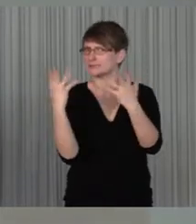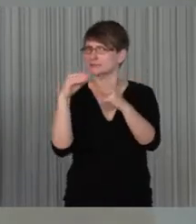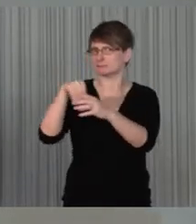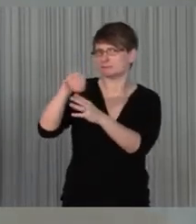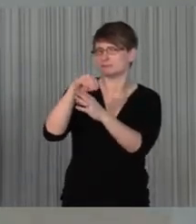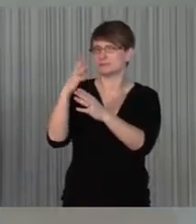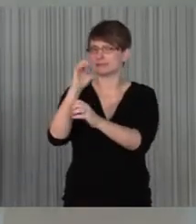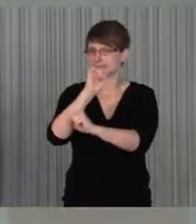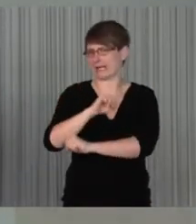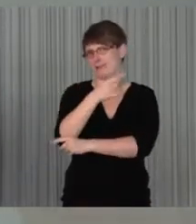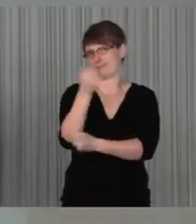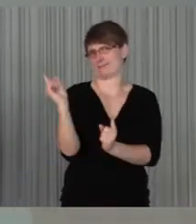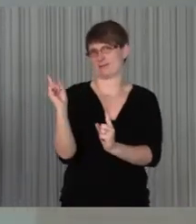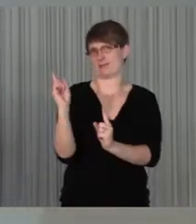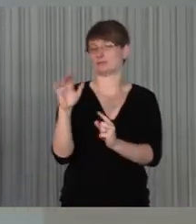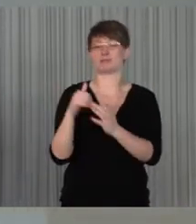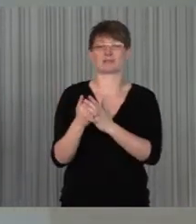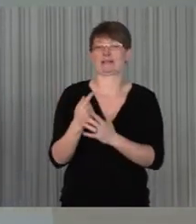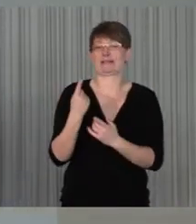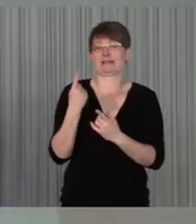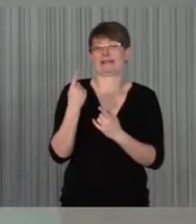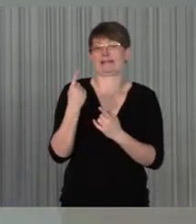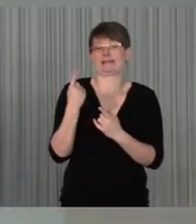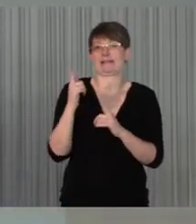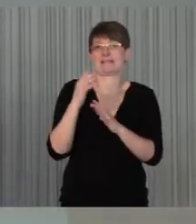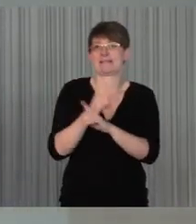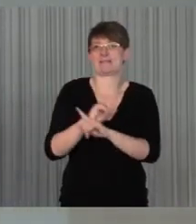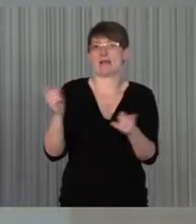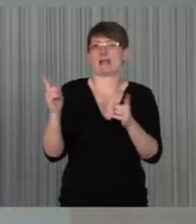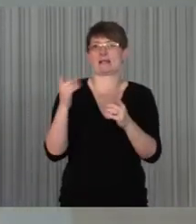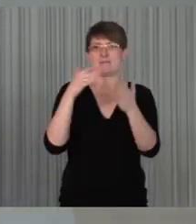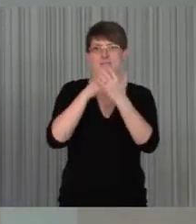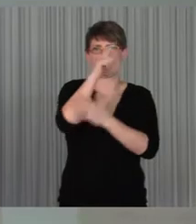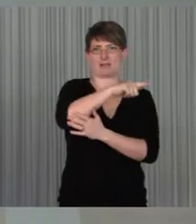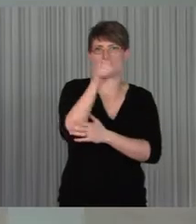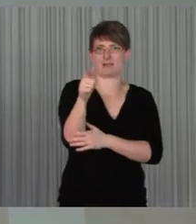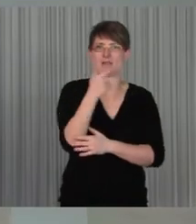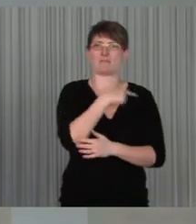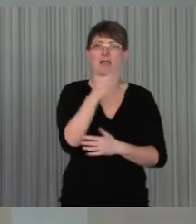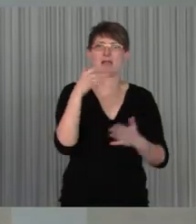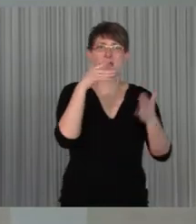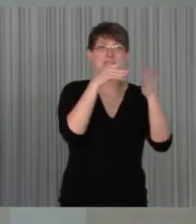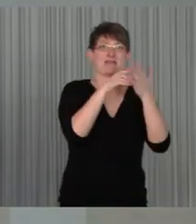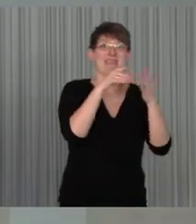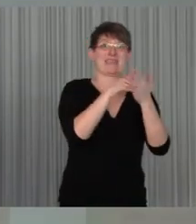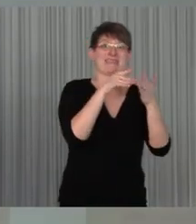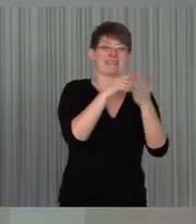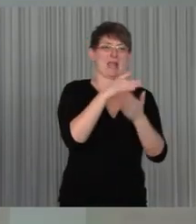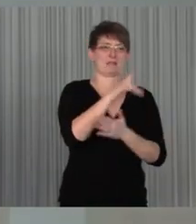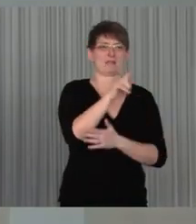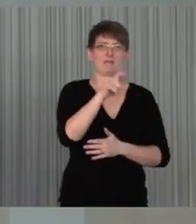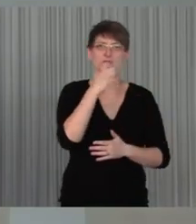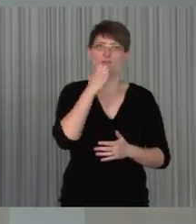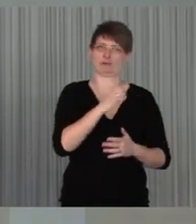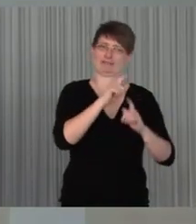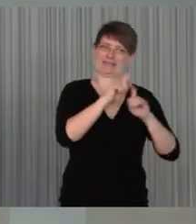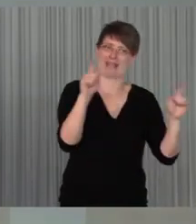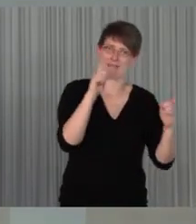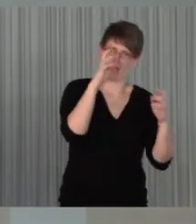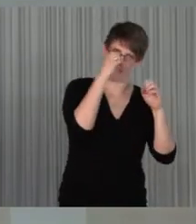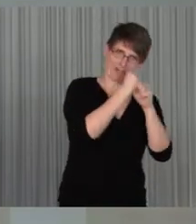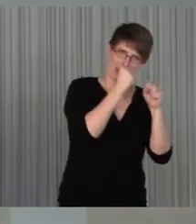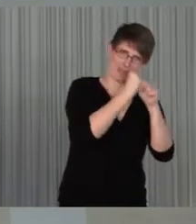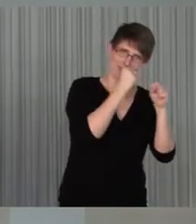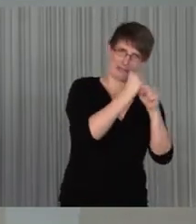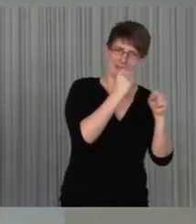können Sie und das heißt natürlich auf keinen Fall, dass Menschen mit Behinderung sich immer mit behindert werden auseinandersetzen werden, genauso wie